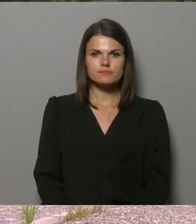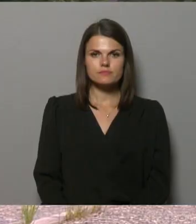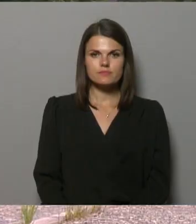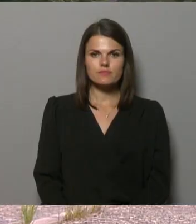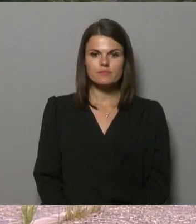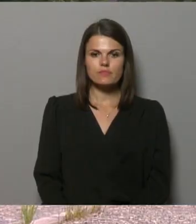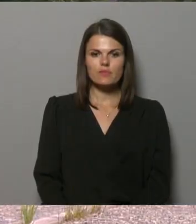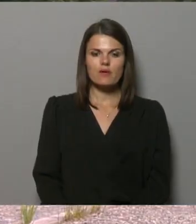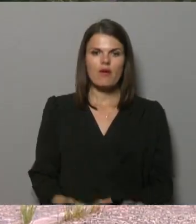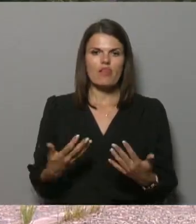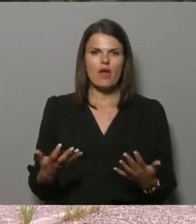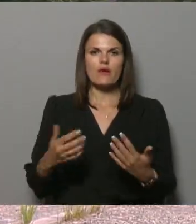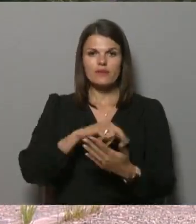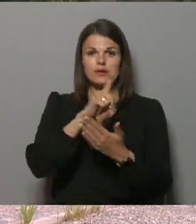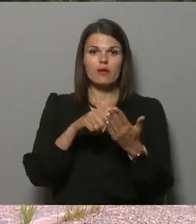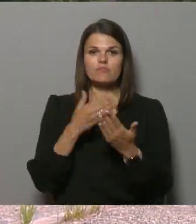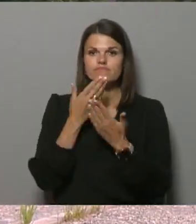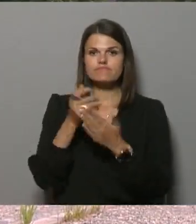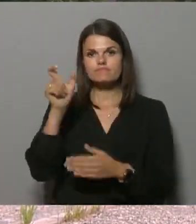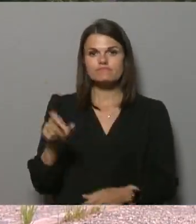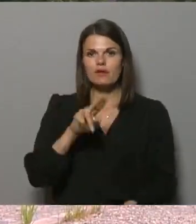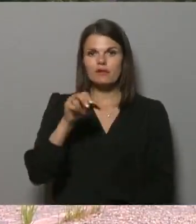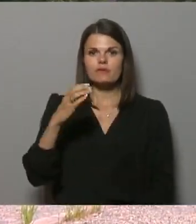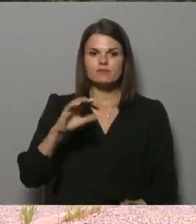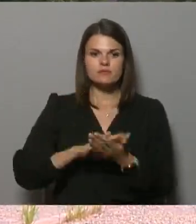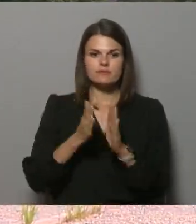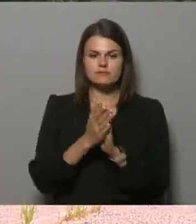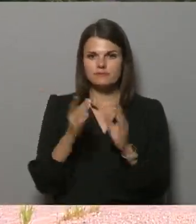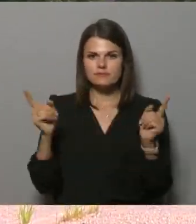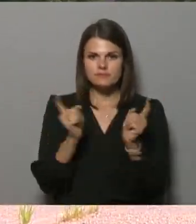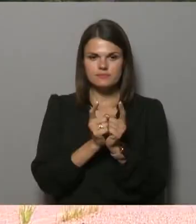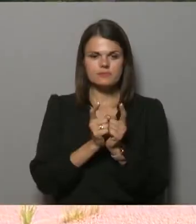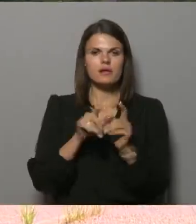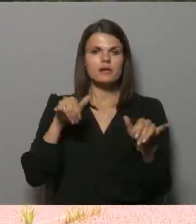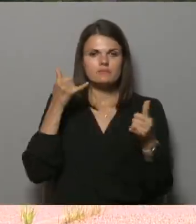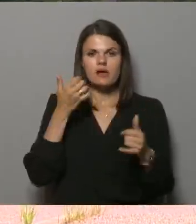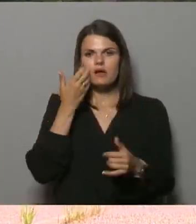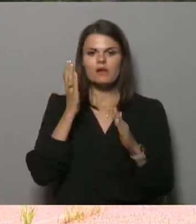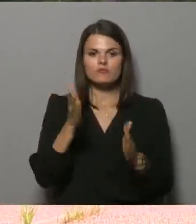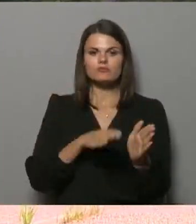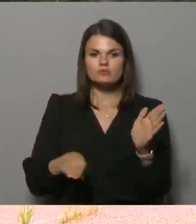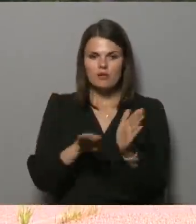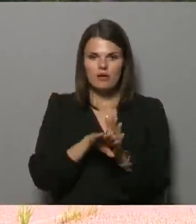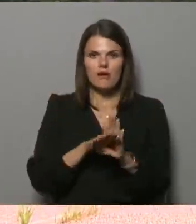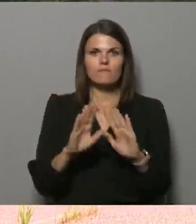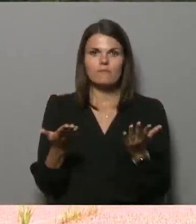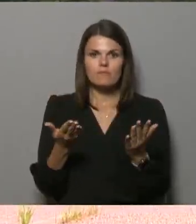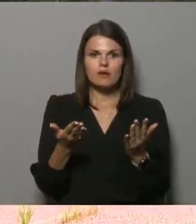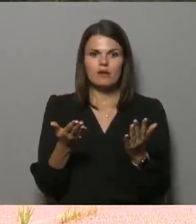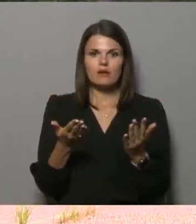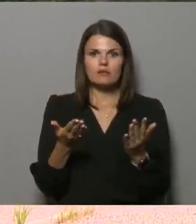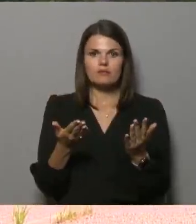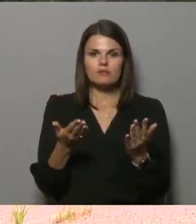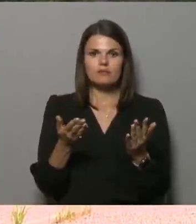Ar nērtā jautājuma ierosinātāju dāci sarunājām, ka sazvanīsimies tik līdz būsim klāt. Bet kāda ir reāla aina?